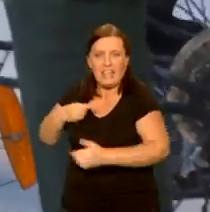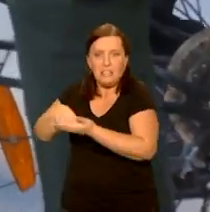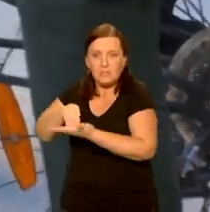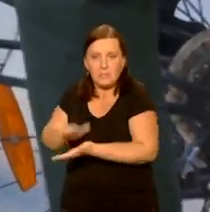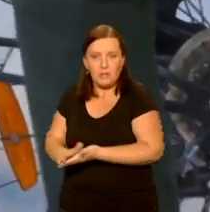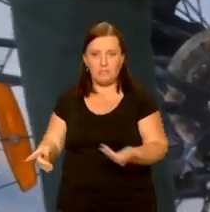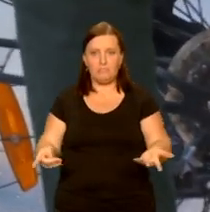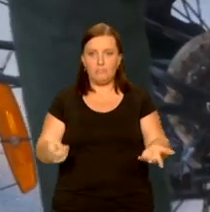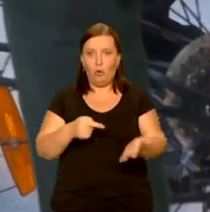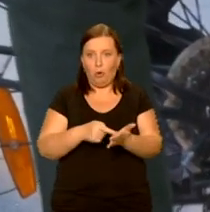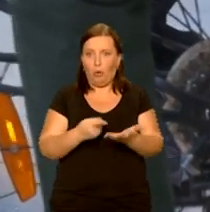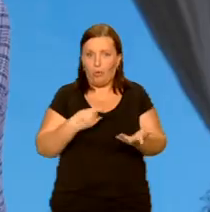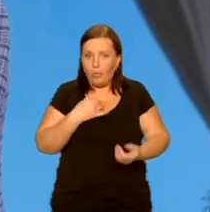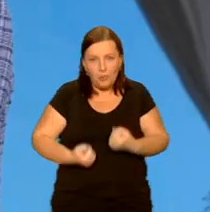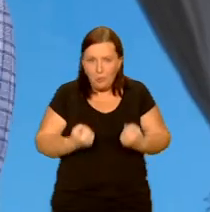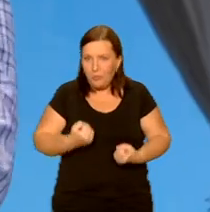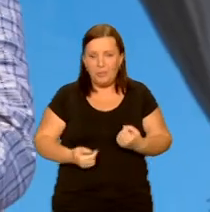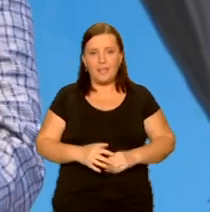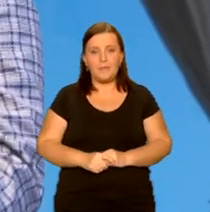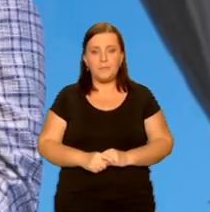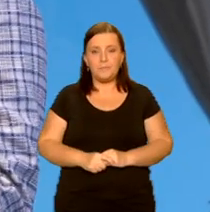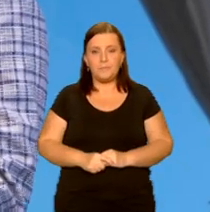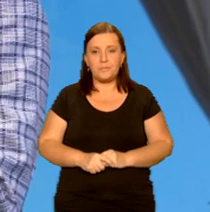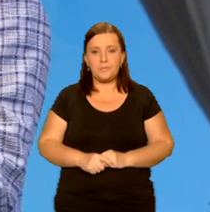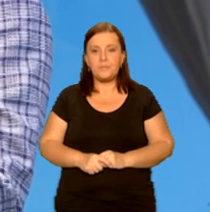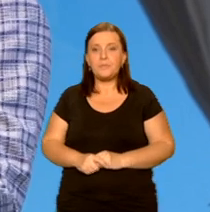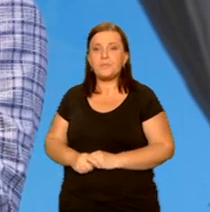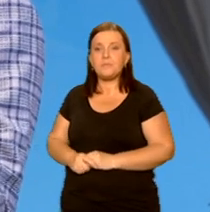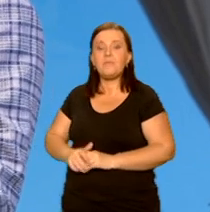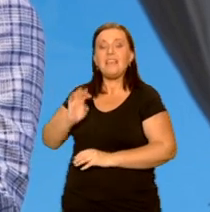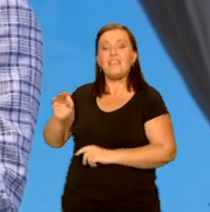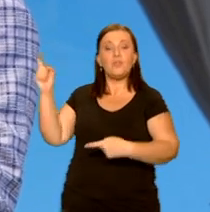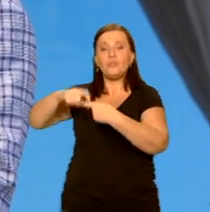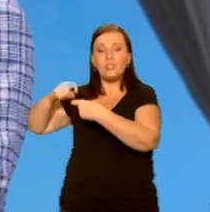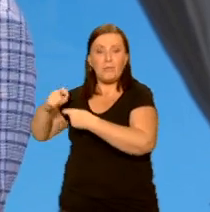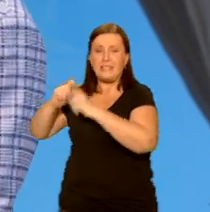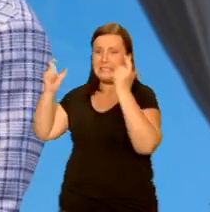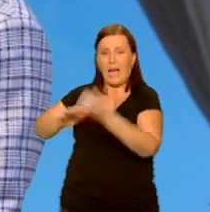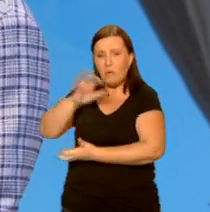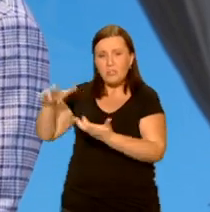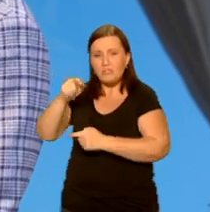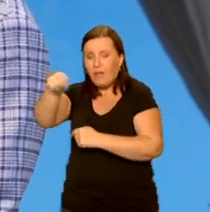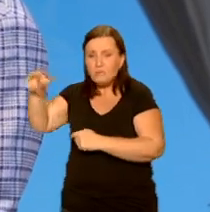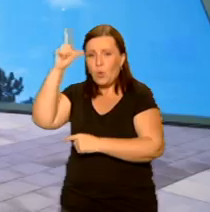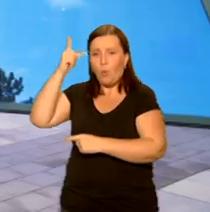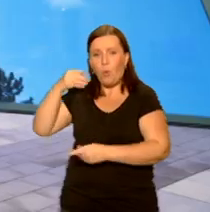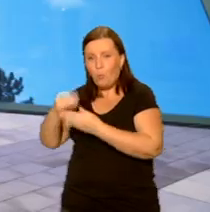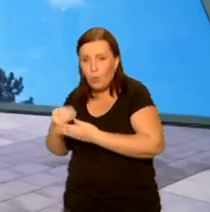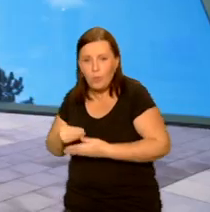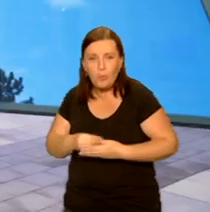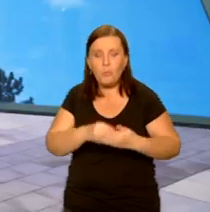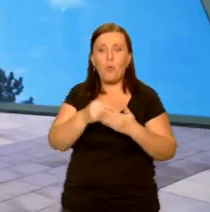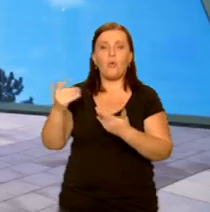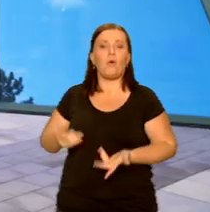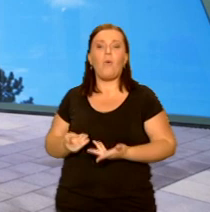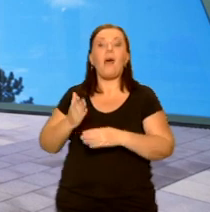przyczepki, ale to nie jest trudne. Waszą przyczepkę kupują ludzie z całego świata. Gdzie ona miała zastosowanie do tej pory? No